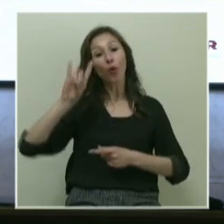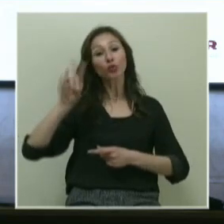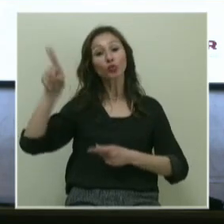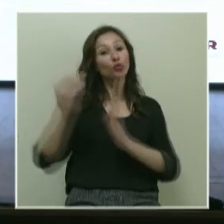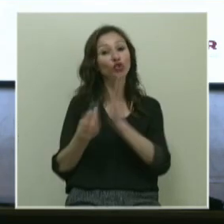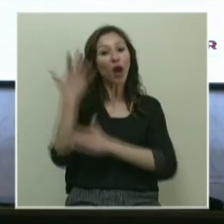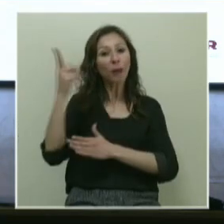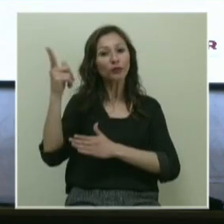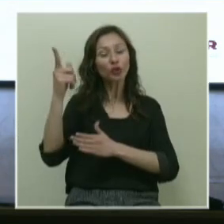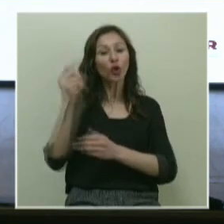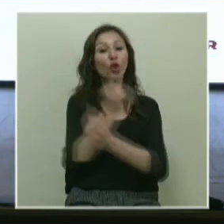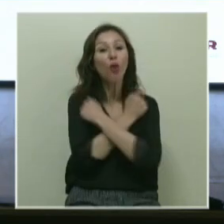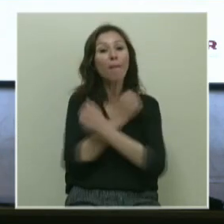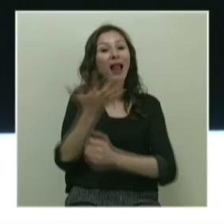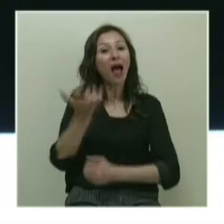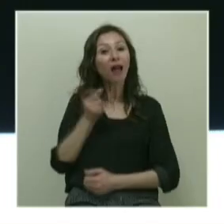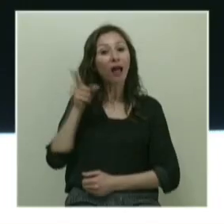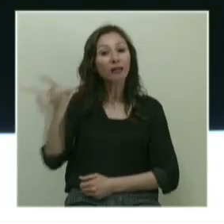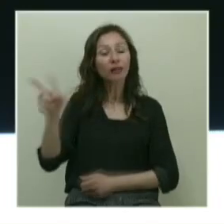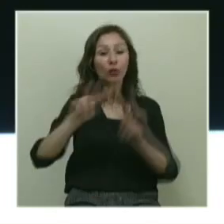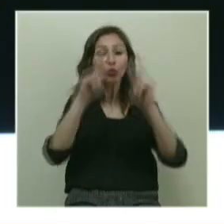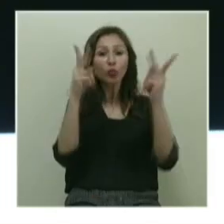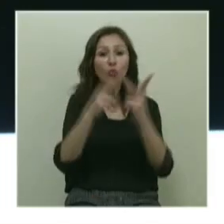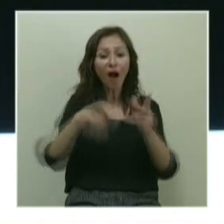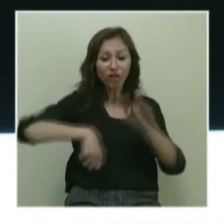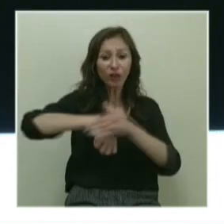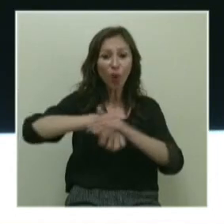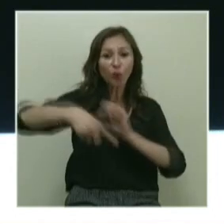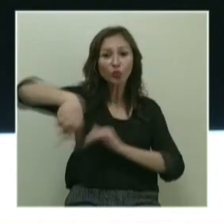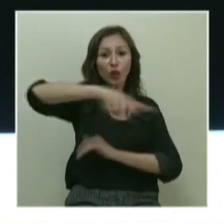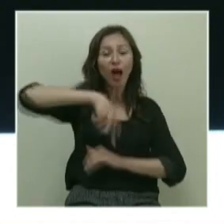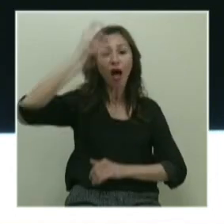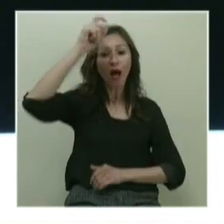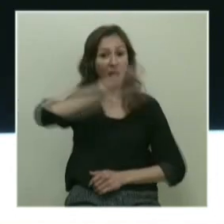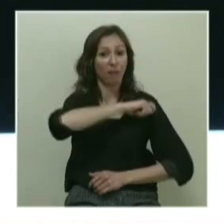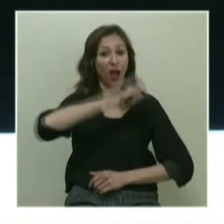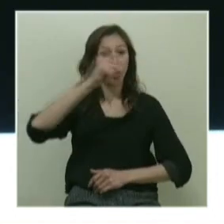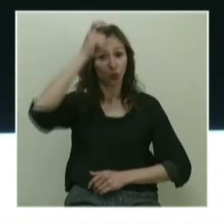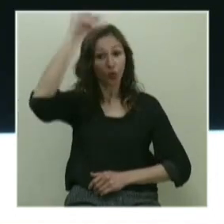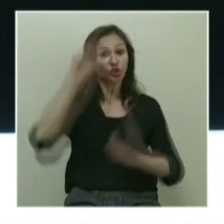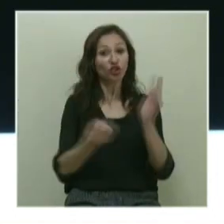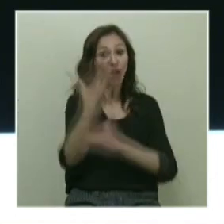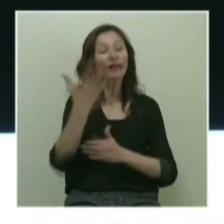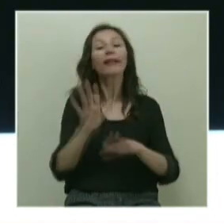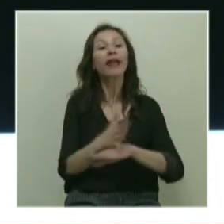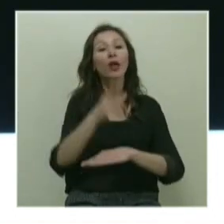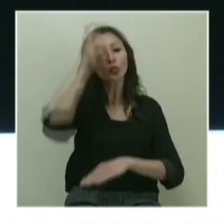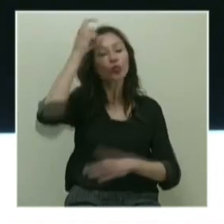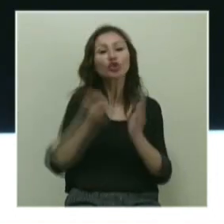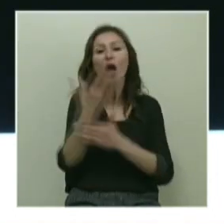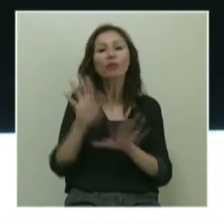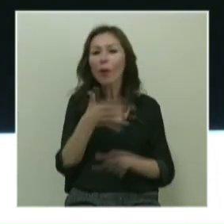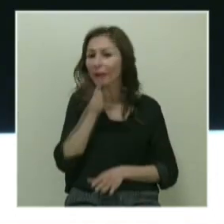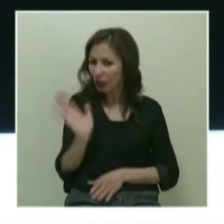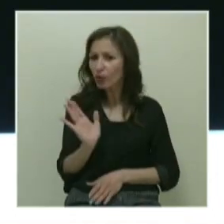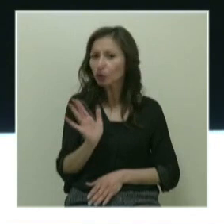alanlara, dünya çapında futbolcuları Almanya'daki Türkler çıkartabildiğine göre niye Türkiye'dekiler çıkartmıyor onu bilemiyoruz.